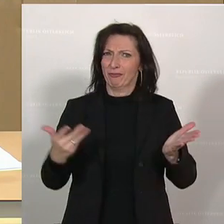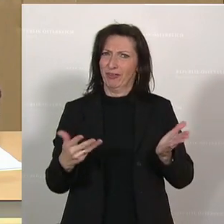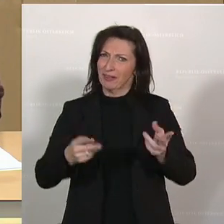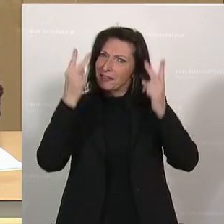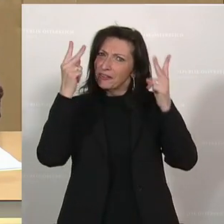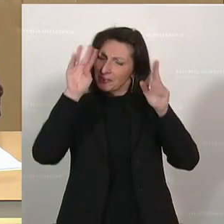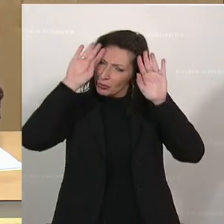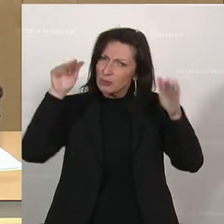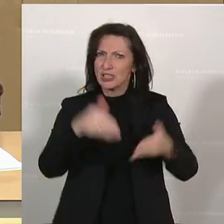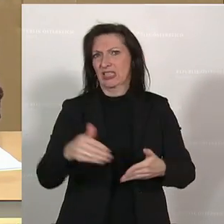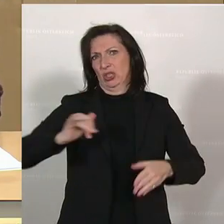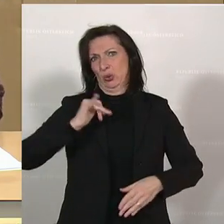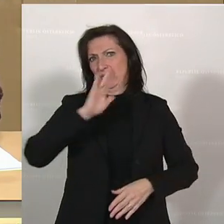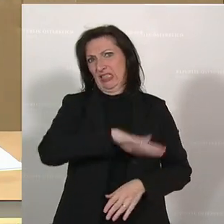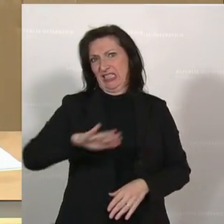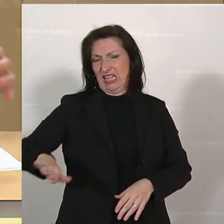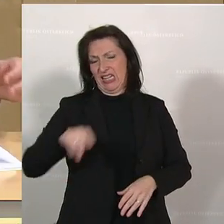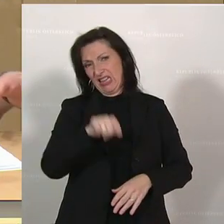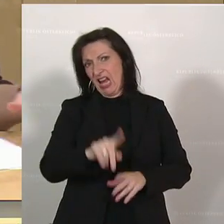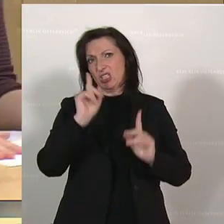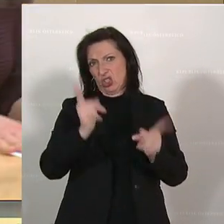Stellenwert ein, den sie wirklich hier verdient. Dank.